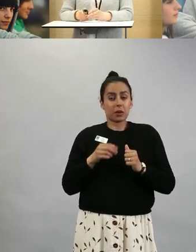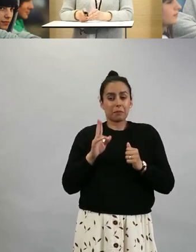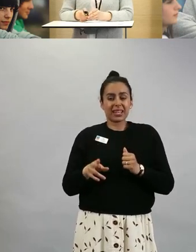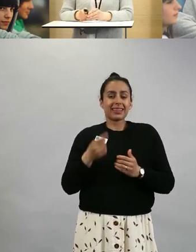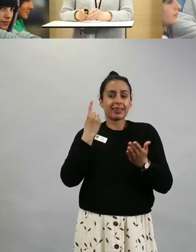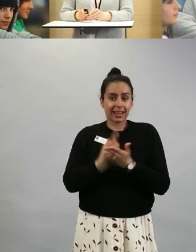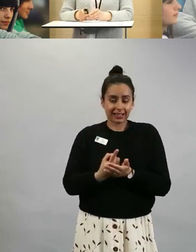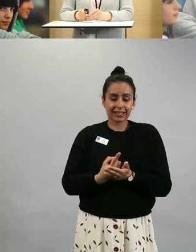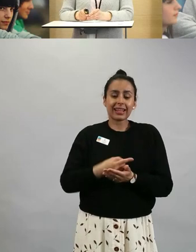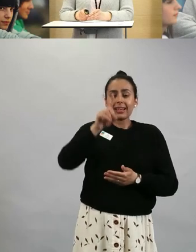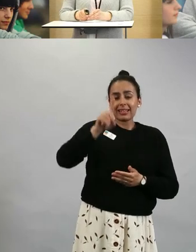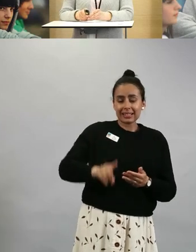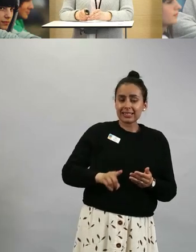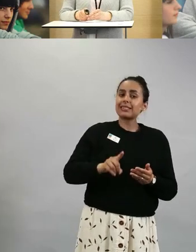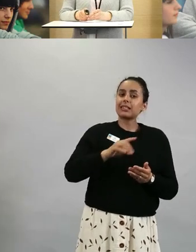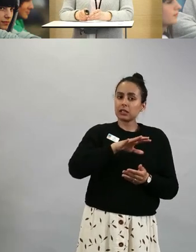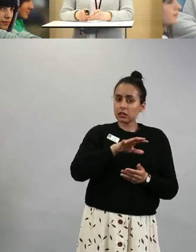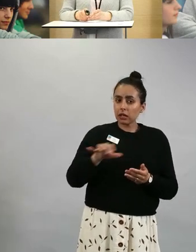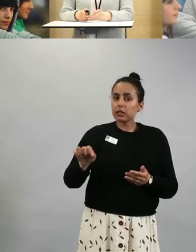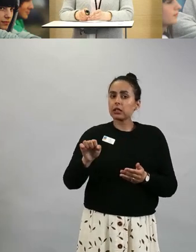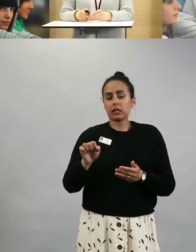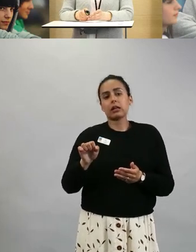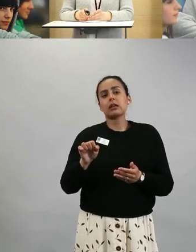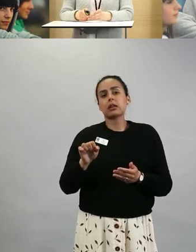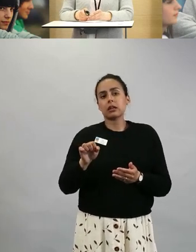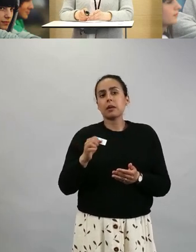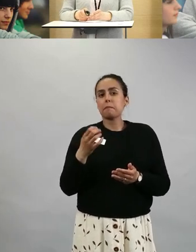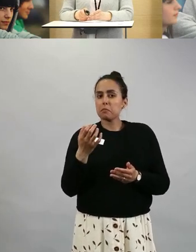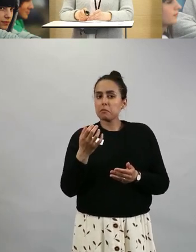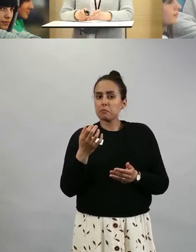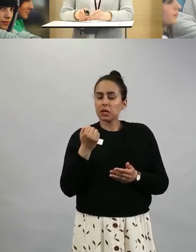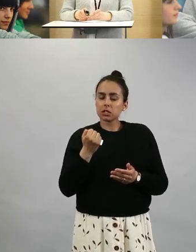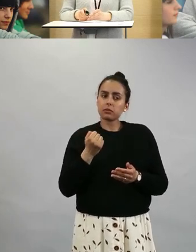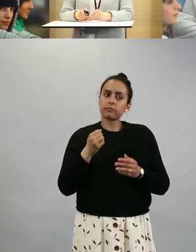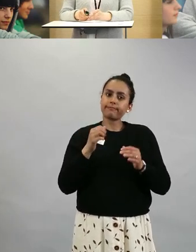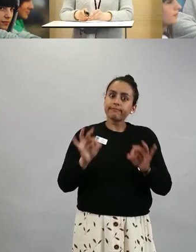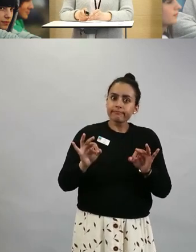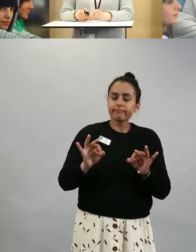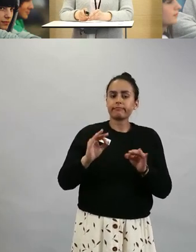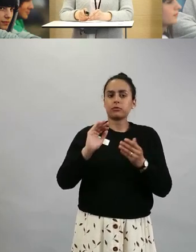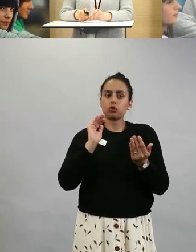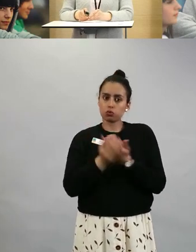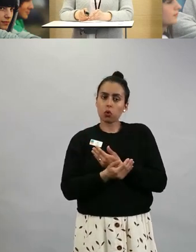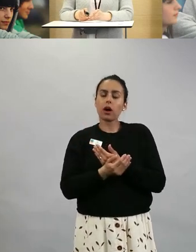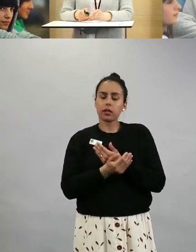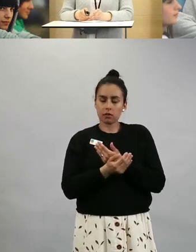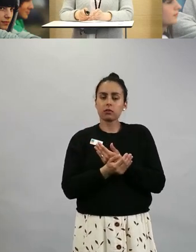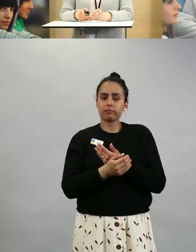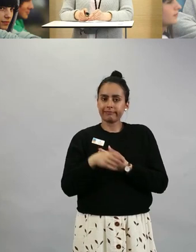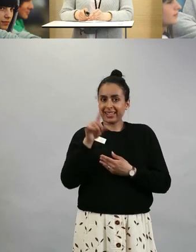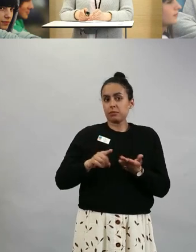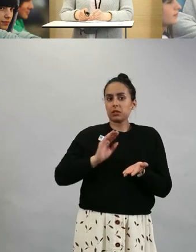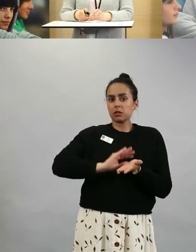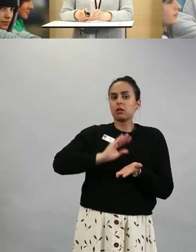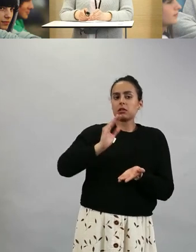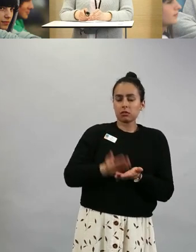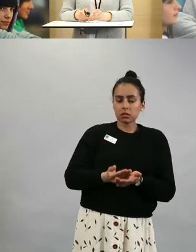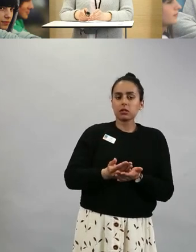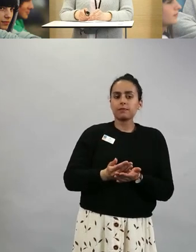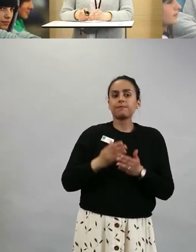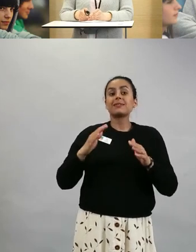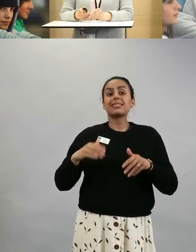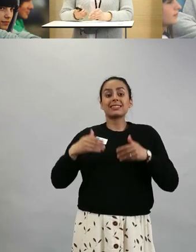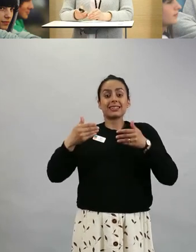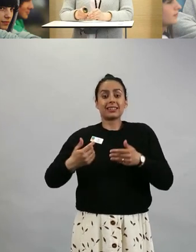me saadaan ensin kaikille mahdollisimman hyvä suoja sinne yhdestä annoksesta, niin sitten meillä